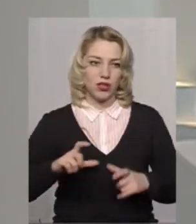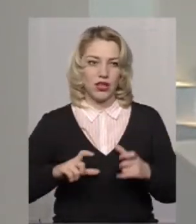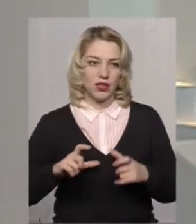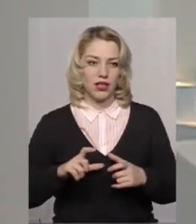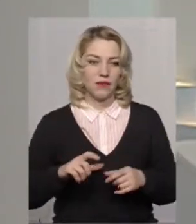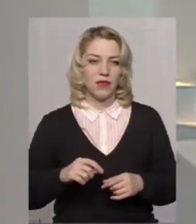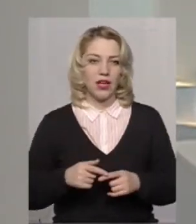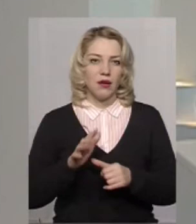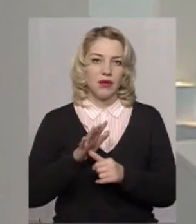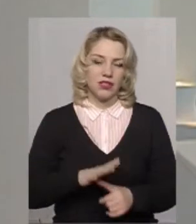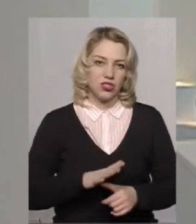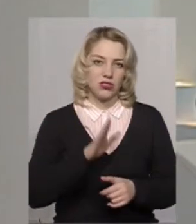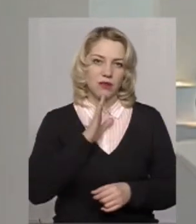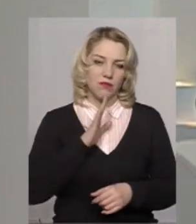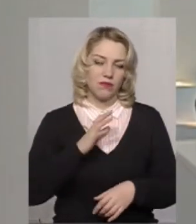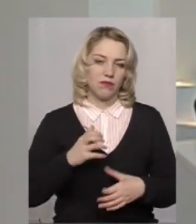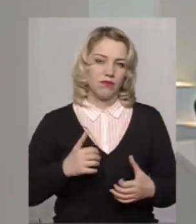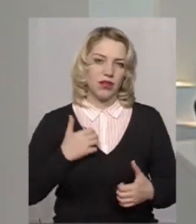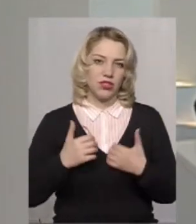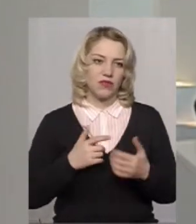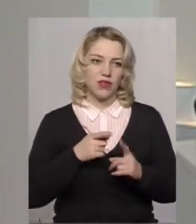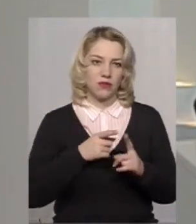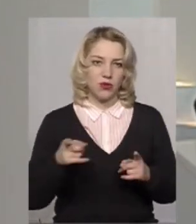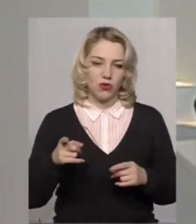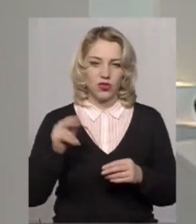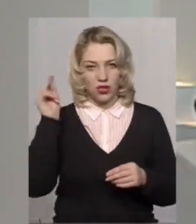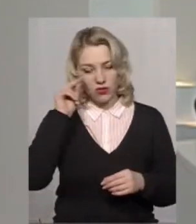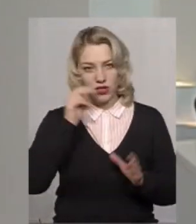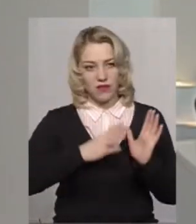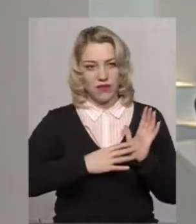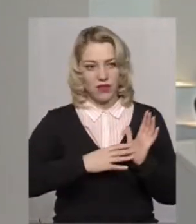приниження вона переживала продовж навчання у 9 класі.